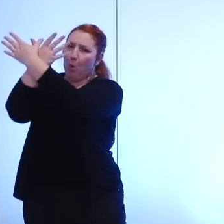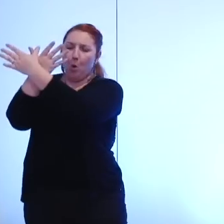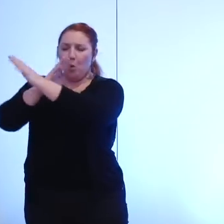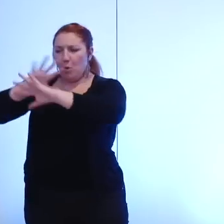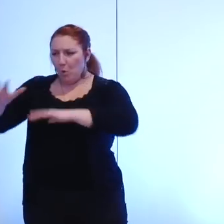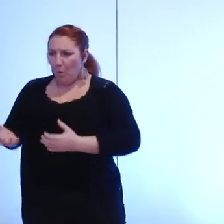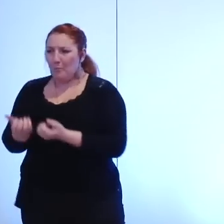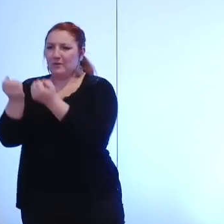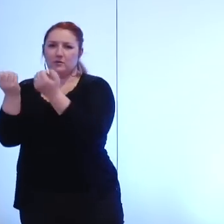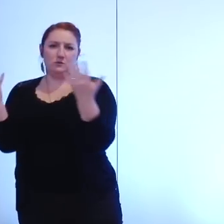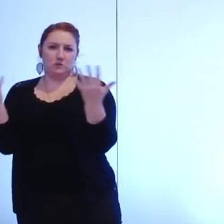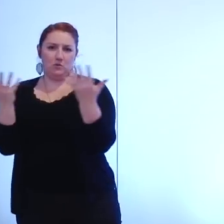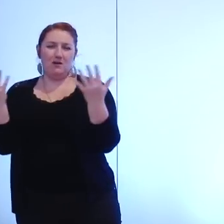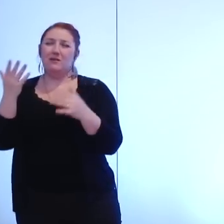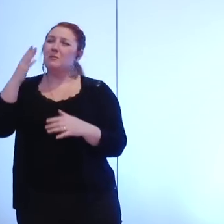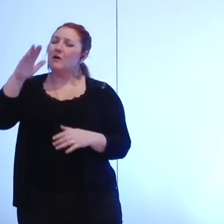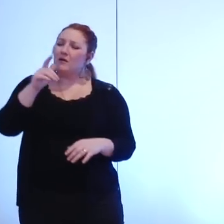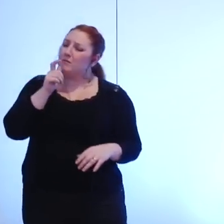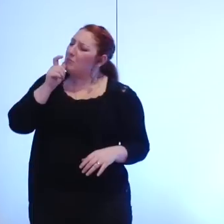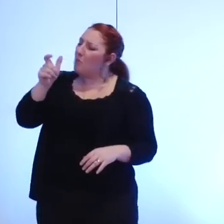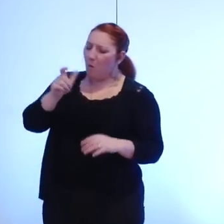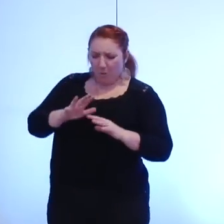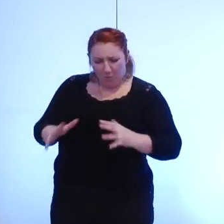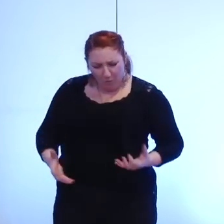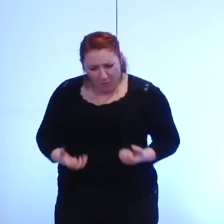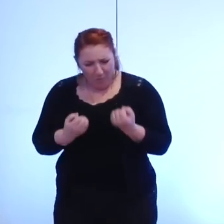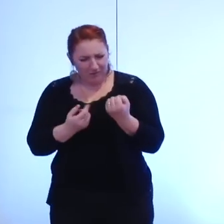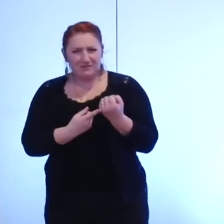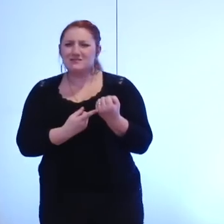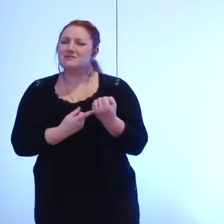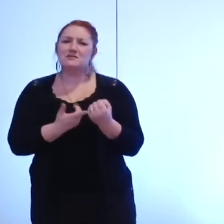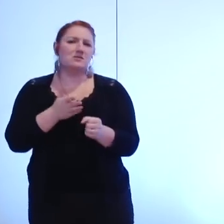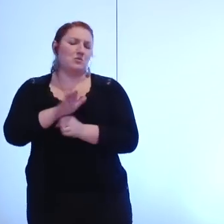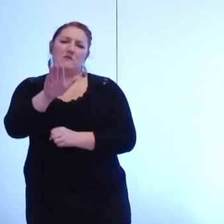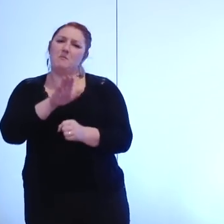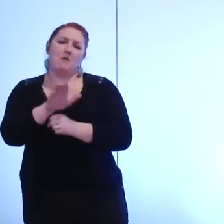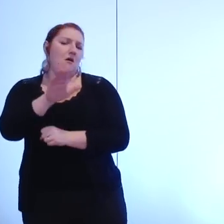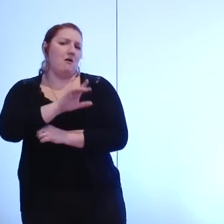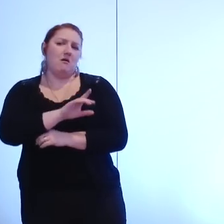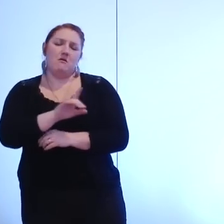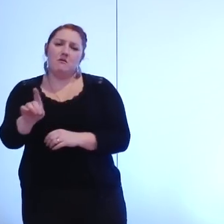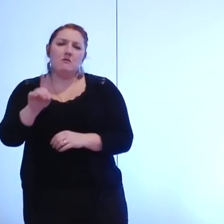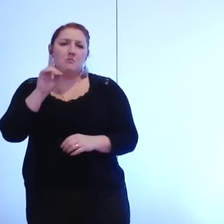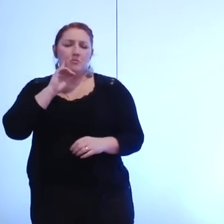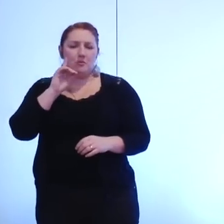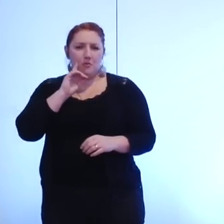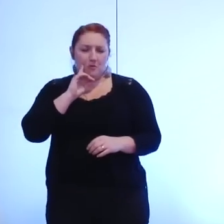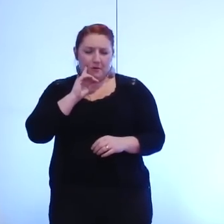mais parler de compétences n'est jamais suffisant puisque nous parlons de colonne vertébrale